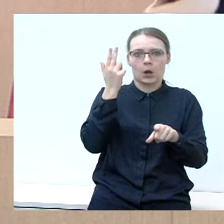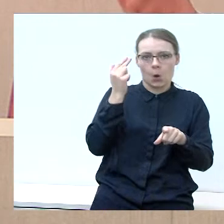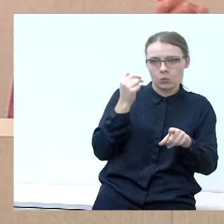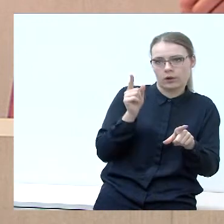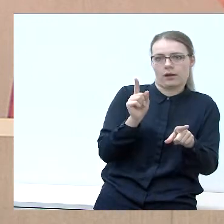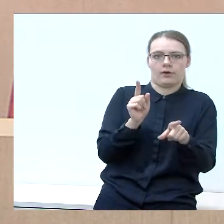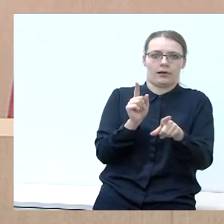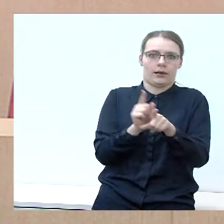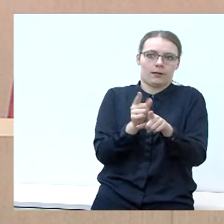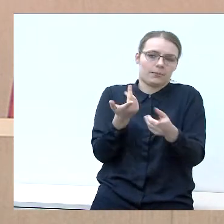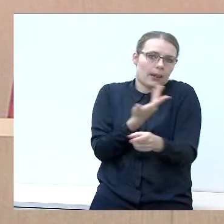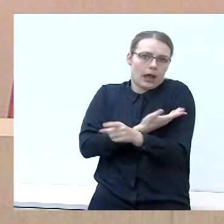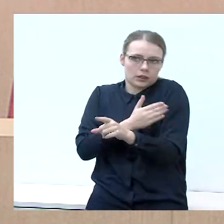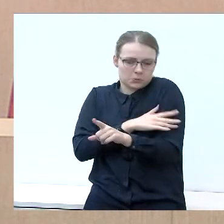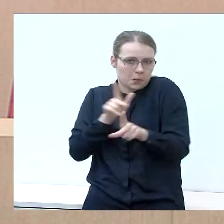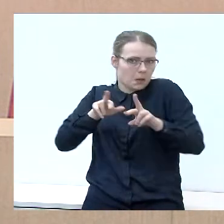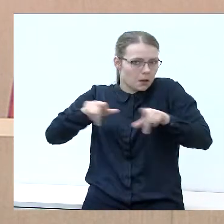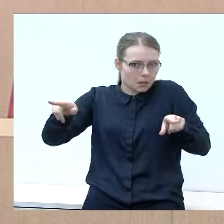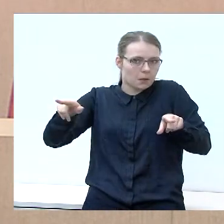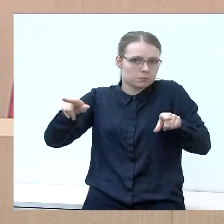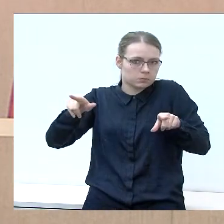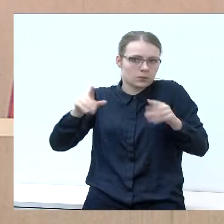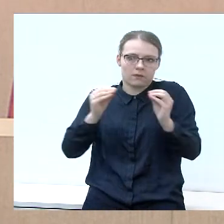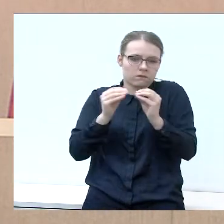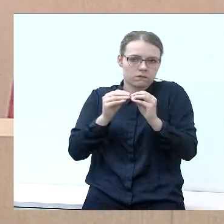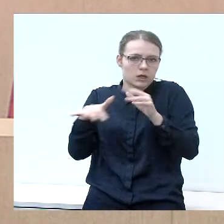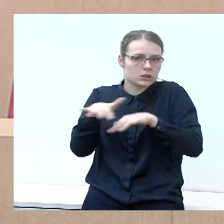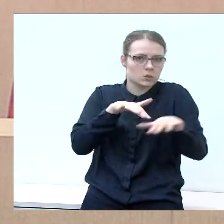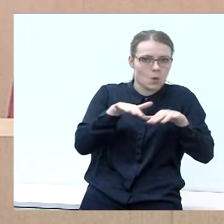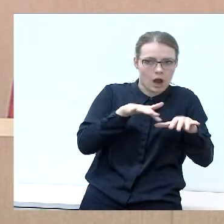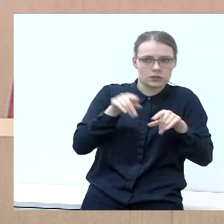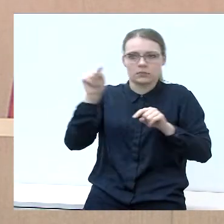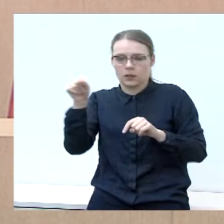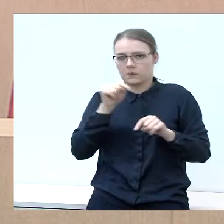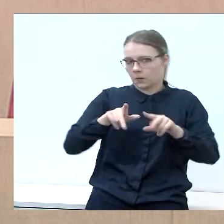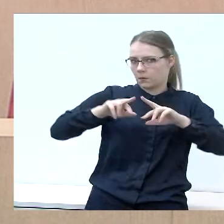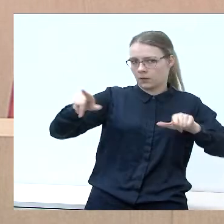kaip ir Lenkijui, tos pačios situacijos kartuotų siečia.